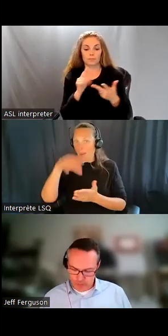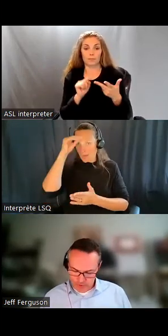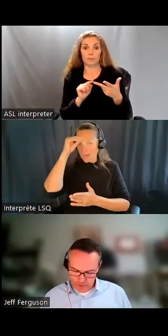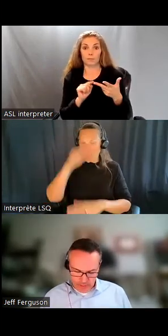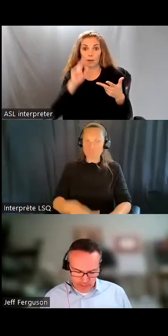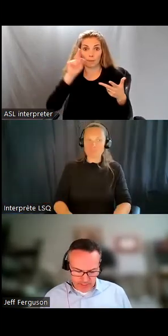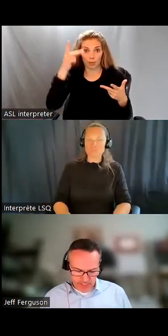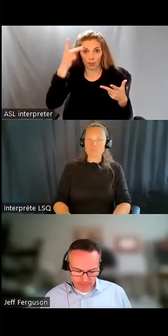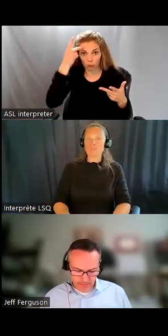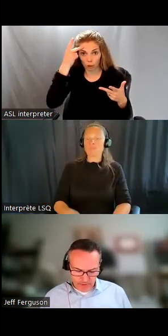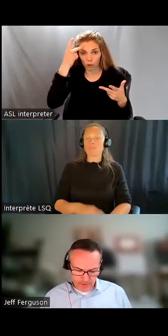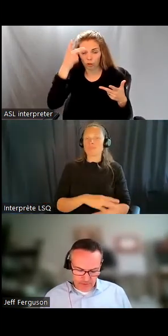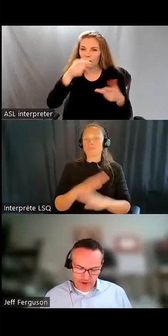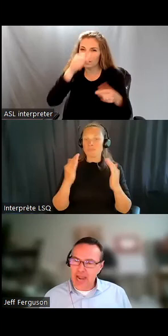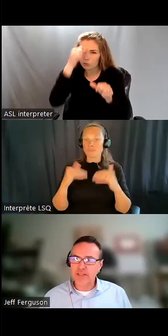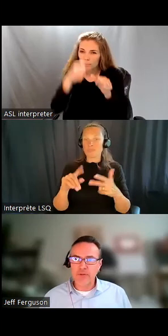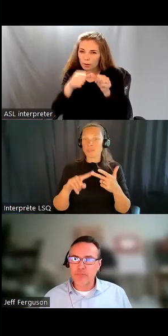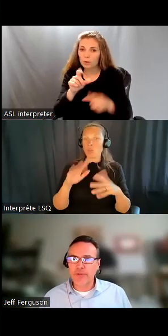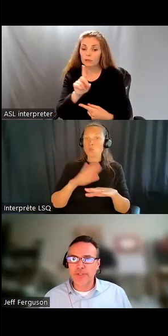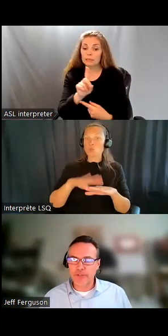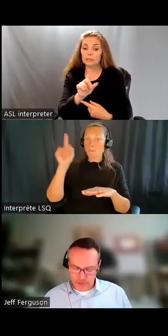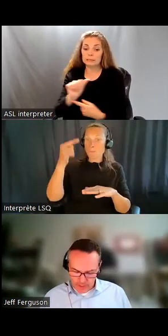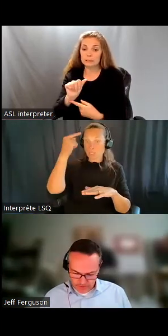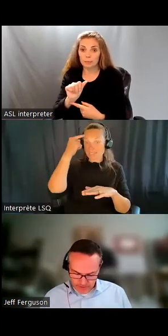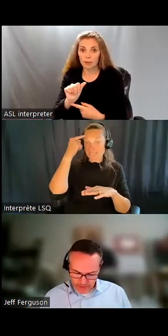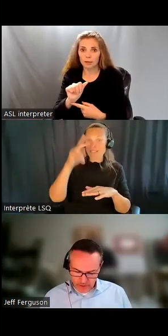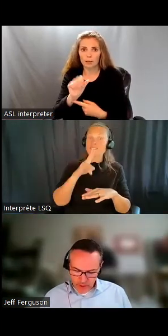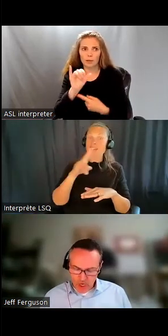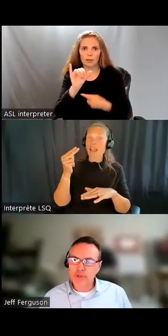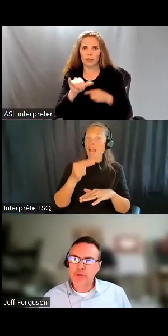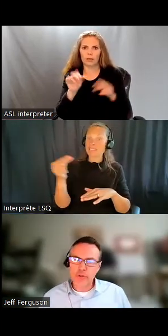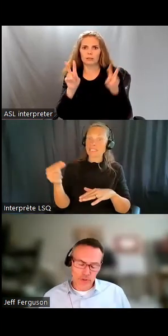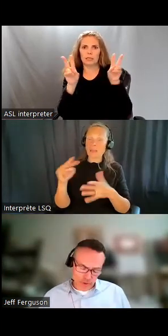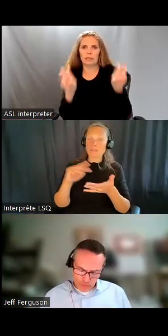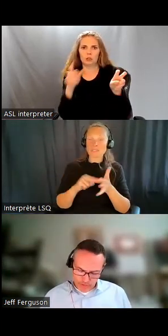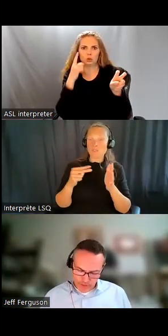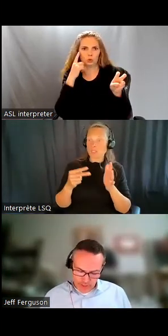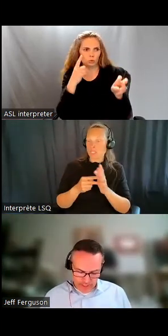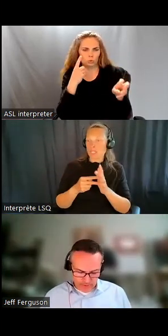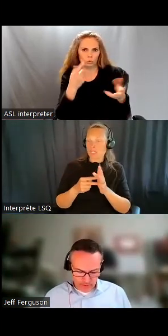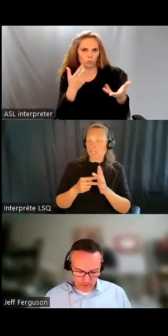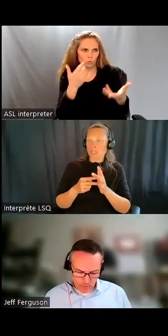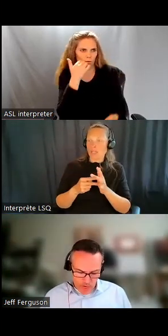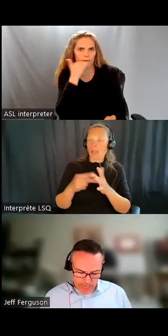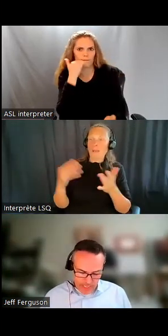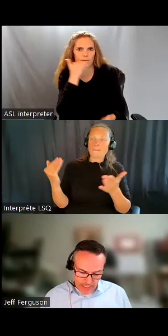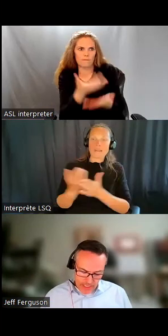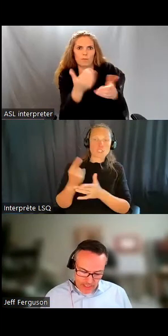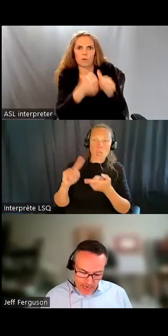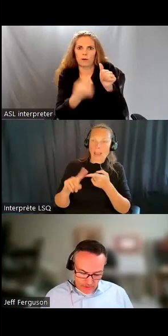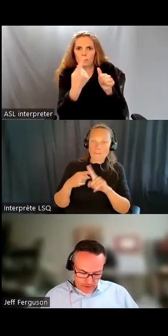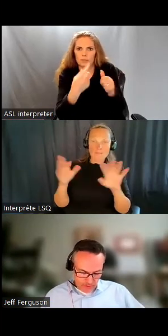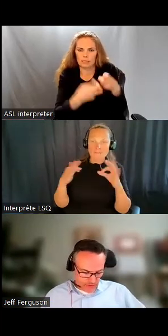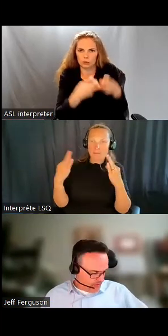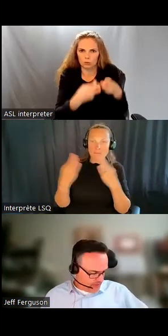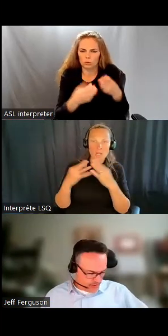rappelez-vous que le handicap n'est pas une question partisane, que vous soyez actif en politique ou pas. Parlez à votre conseiller